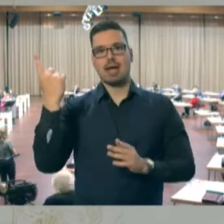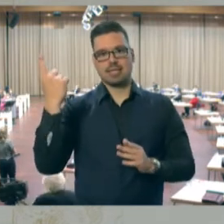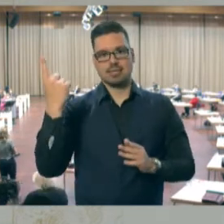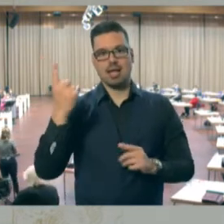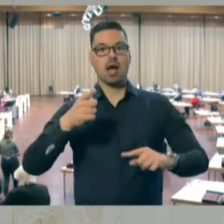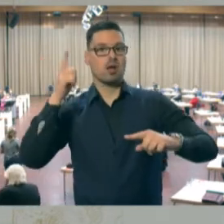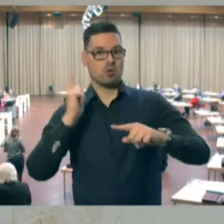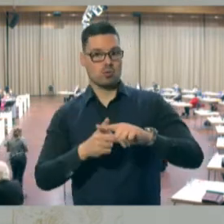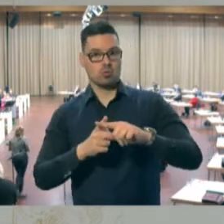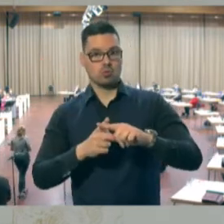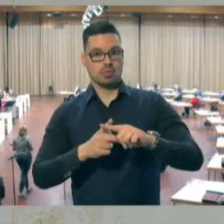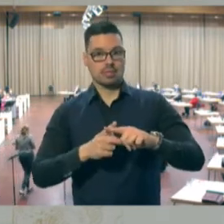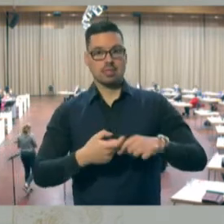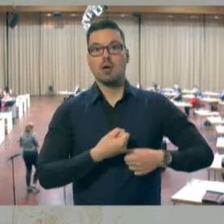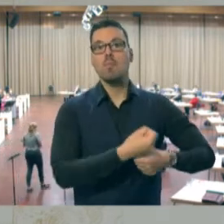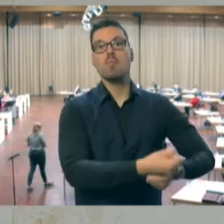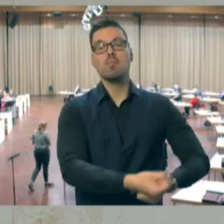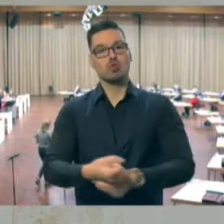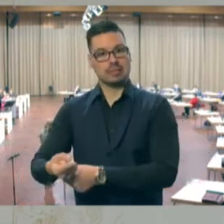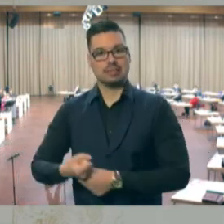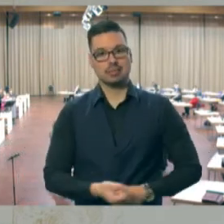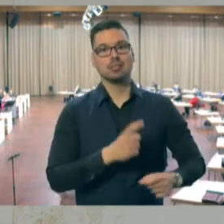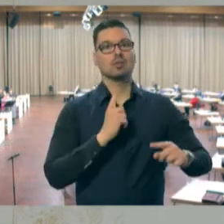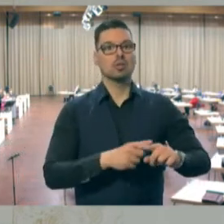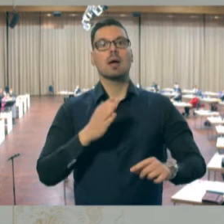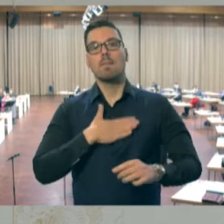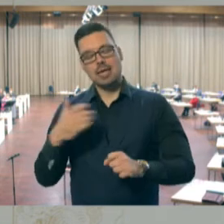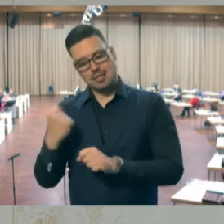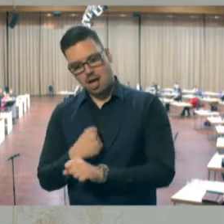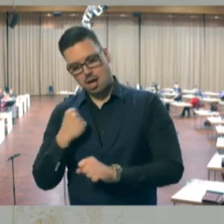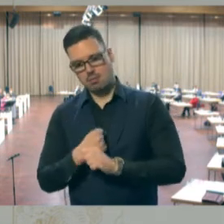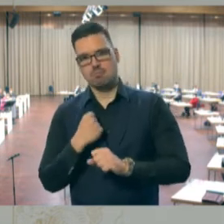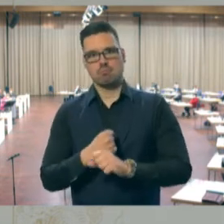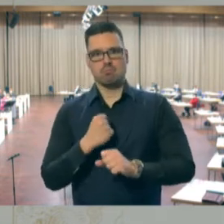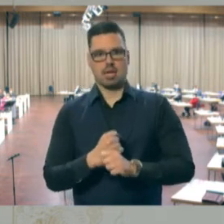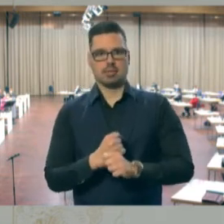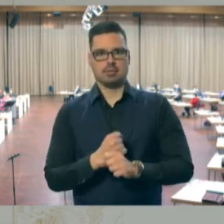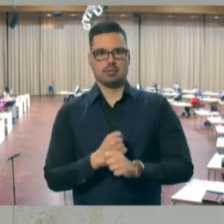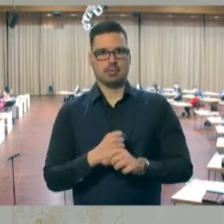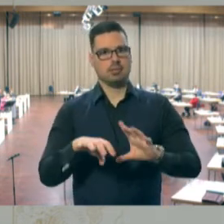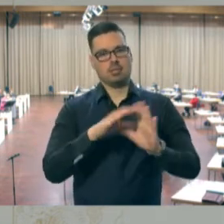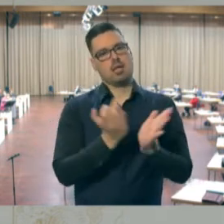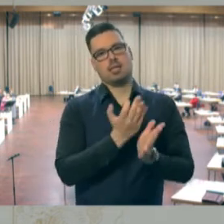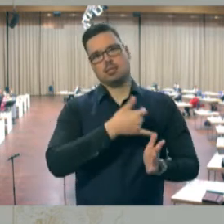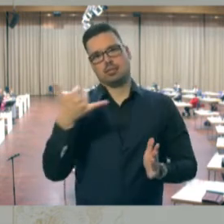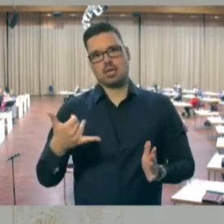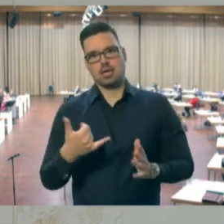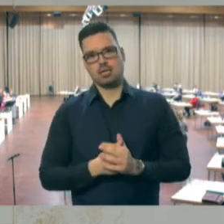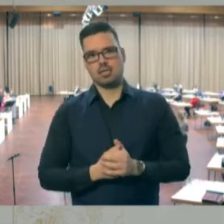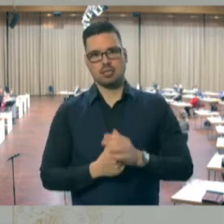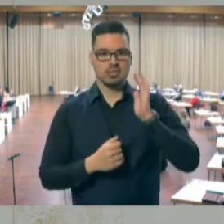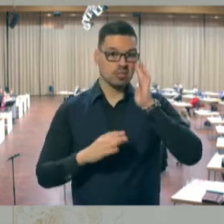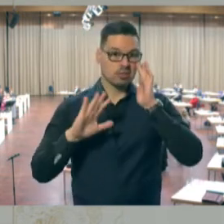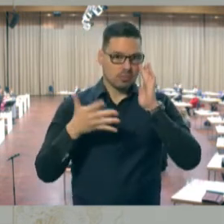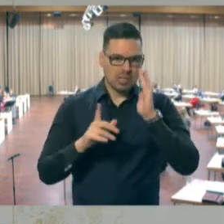und dem Reinemacherdienst, sowie meinen engsten Mitarbeiterinnen und Mitarbeitern in all den Jahren. Es war sicher hin und